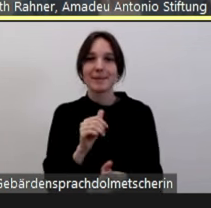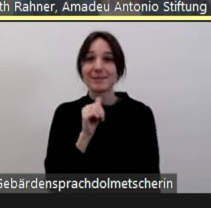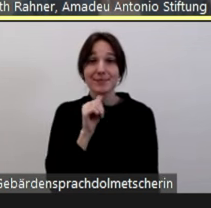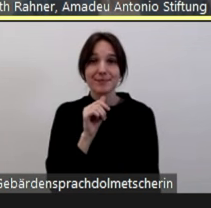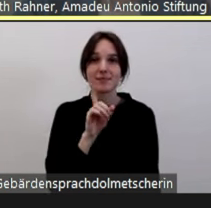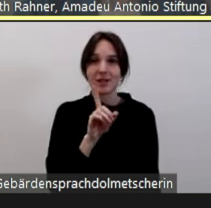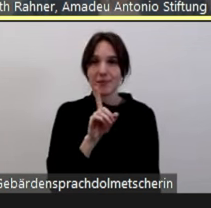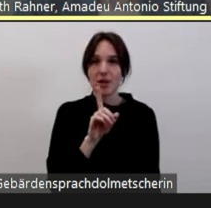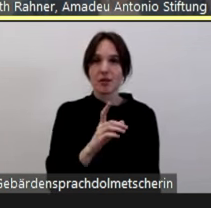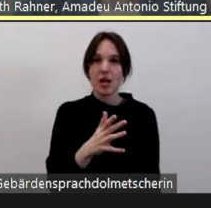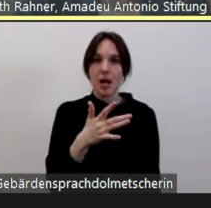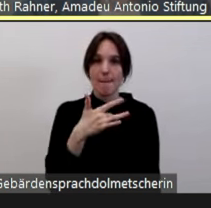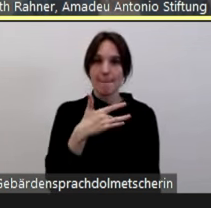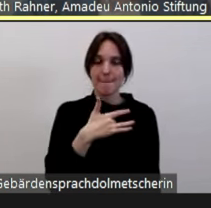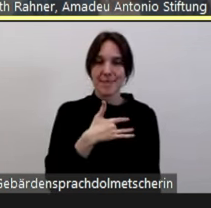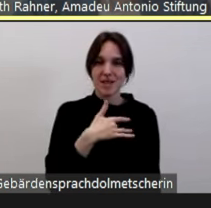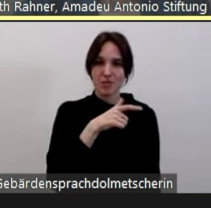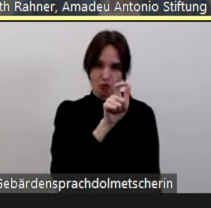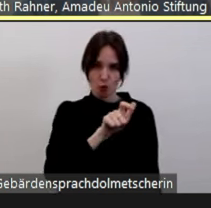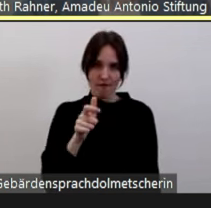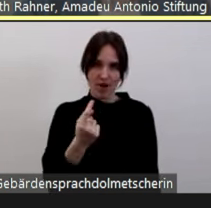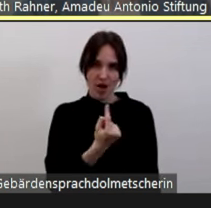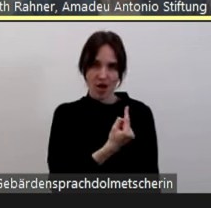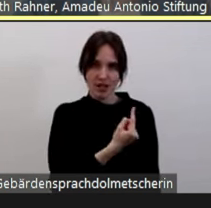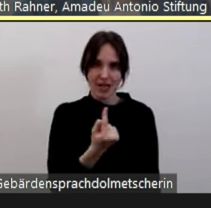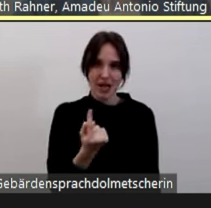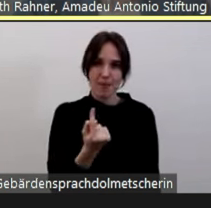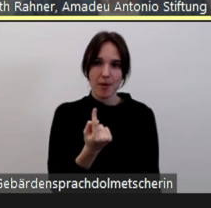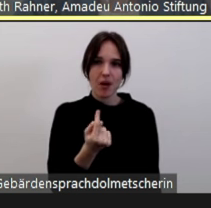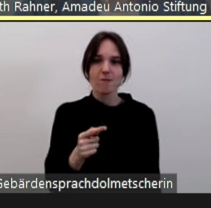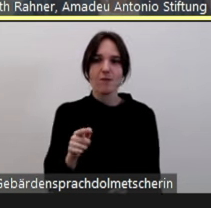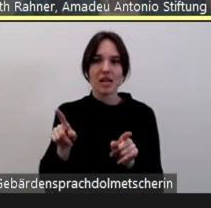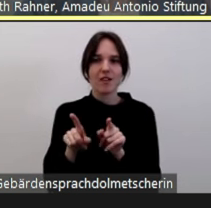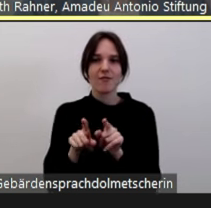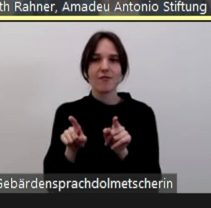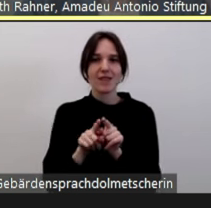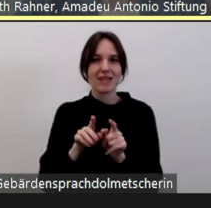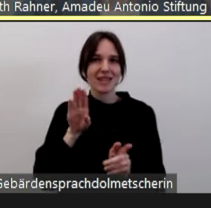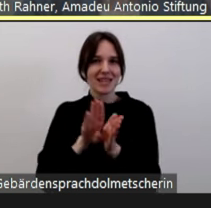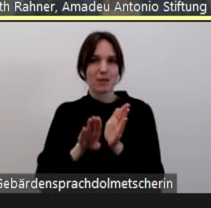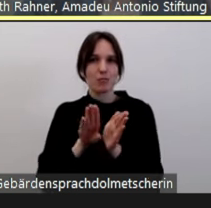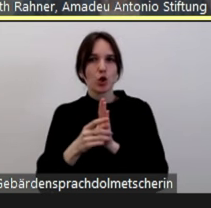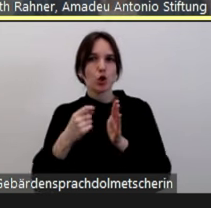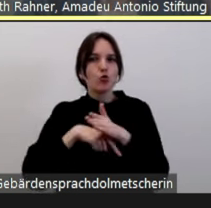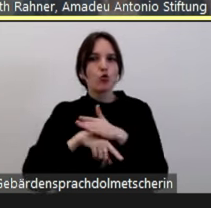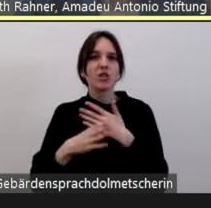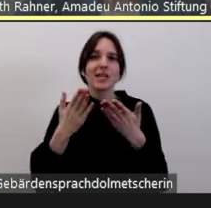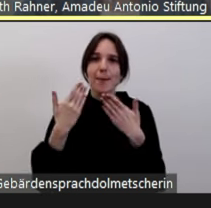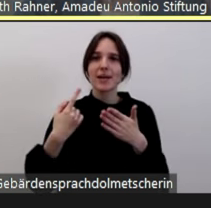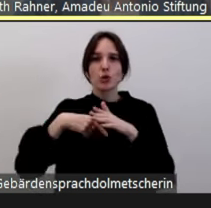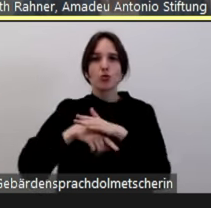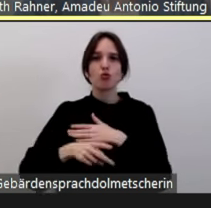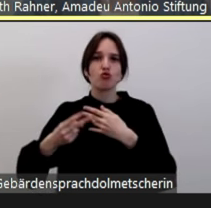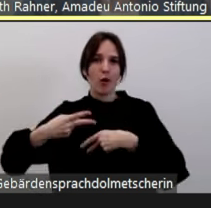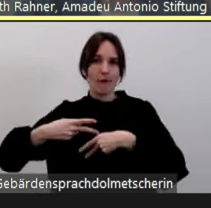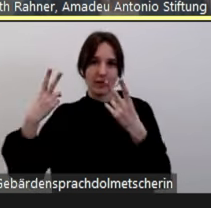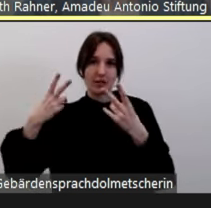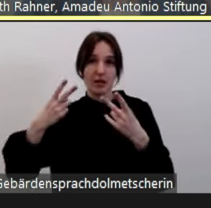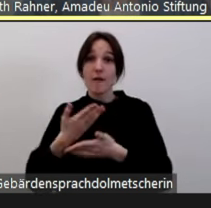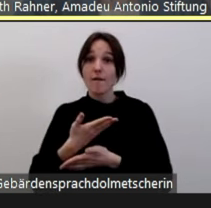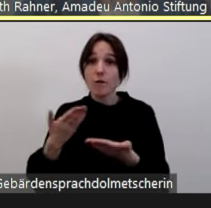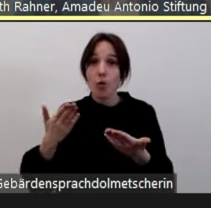organisierte und teilweise wirklich kampagnenartige und öffentliche Diskriminierung erleben in ihrem Unternehmen oder in ihrer